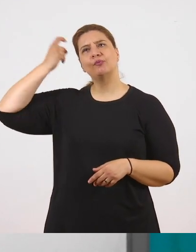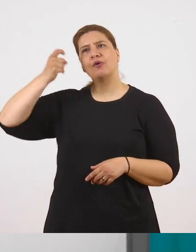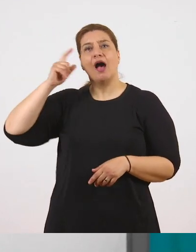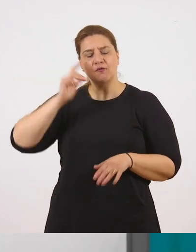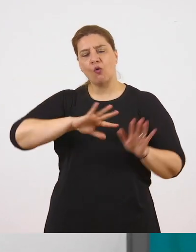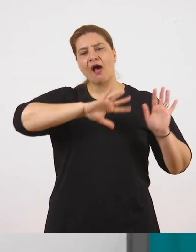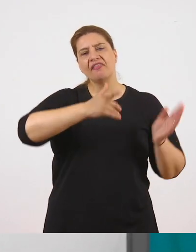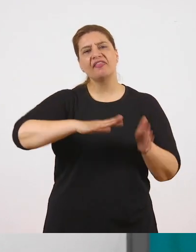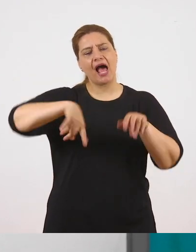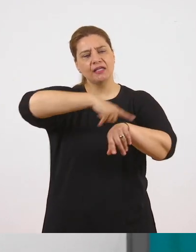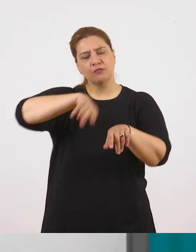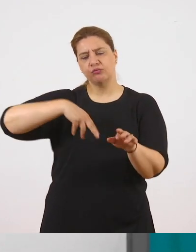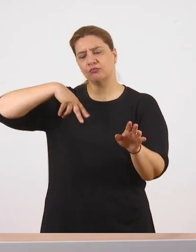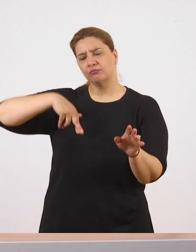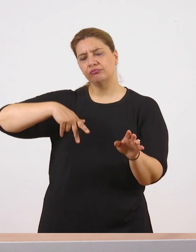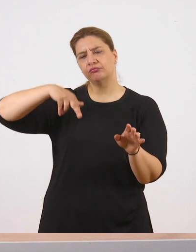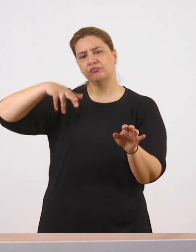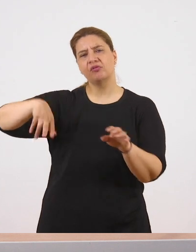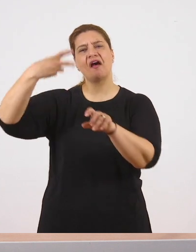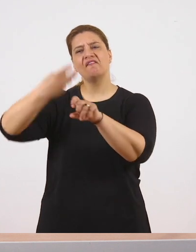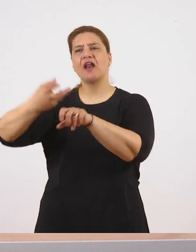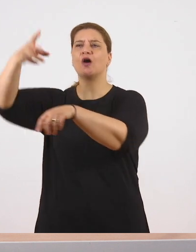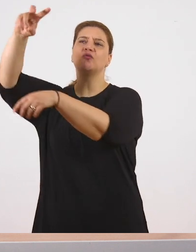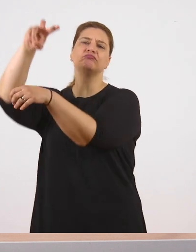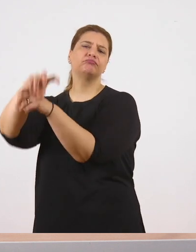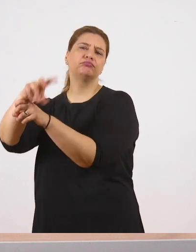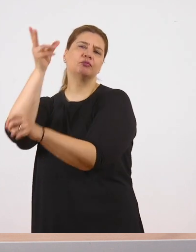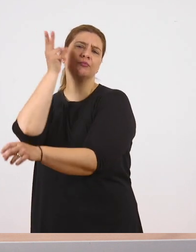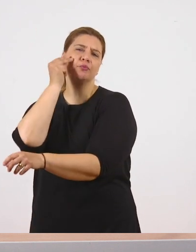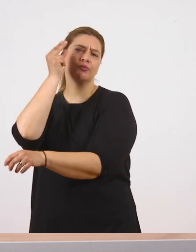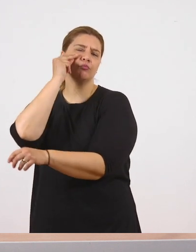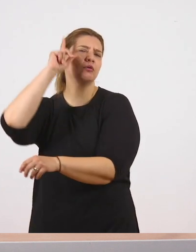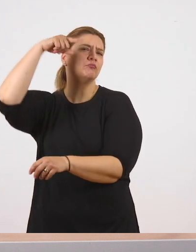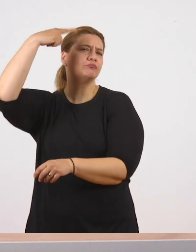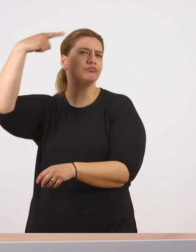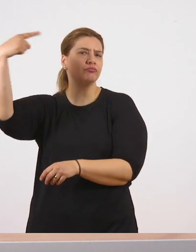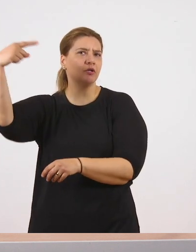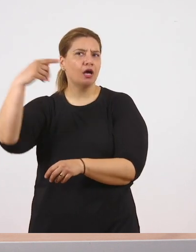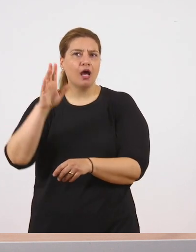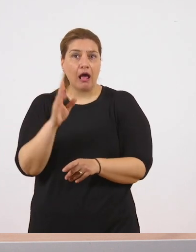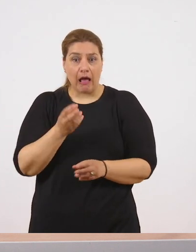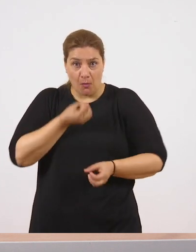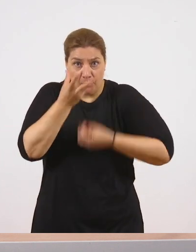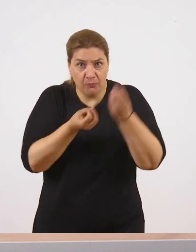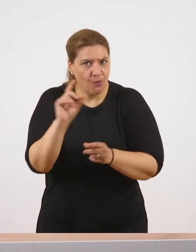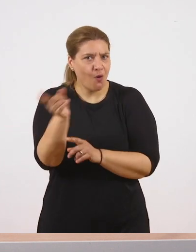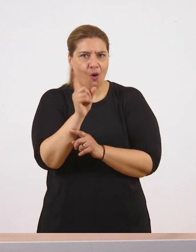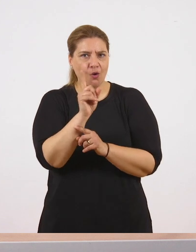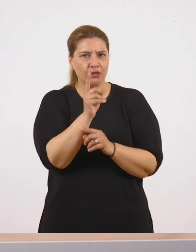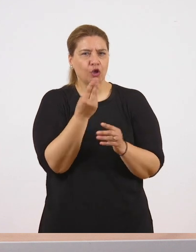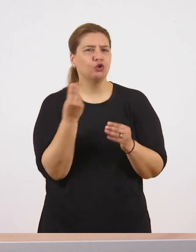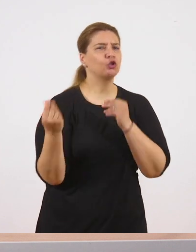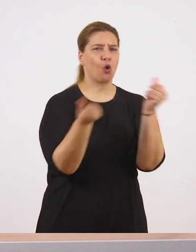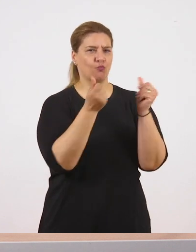ορίζοντα από τον αγαπημένο της βράχο. Βλέπετε λοιπόν παιδιά πόσα πολλά πράγματα μπορούμε να ανακαλύψουμε σε ένα κείμενο